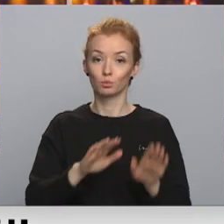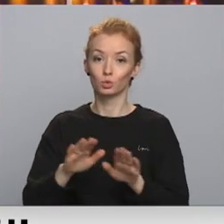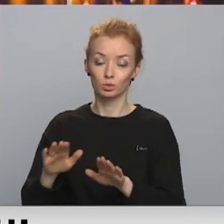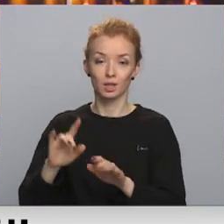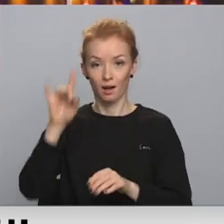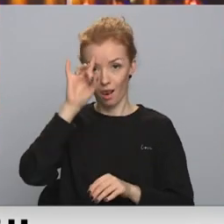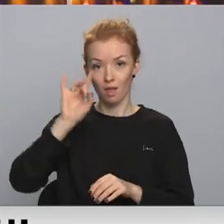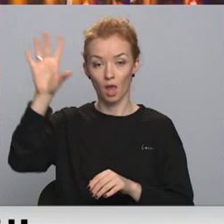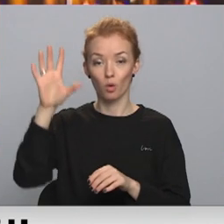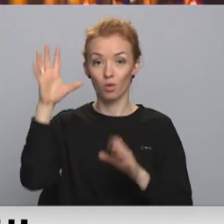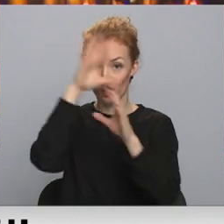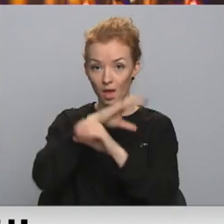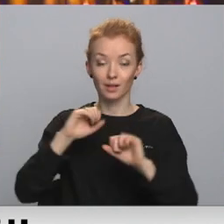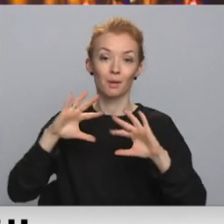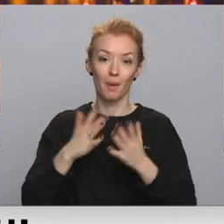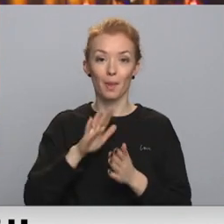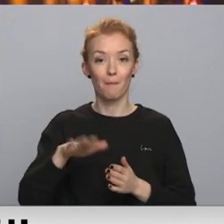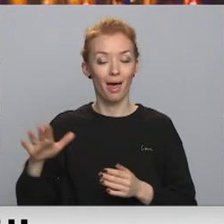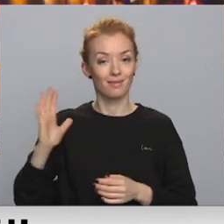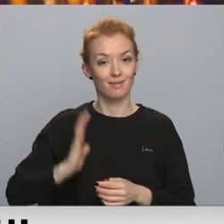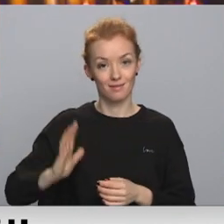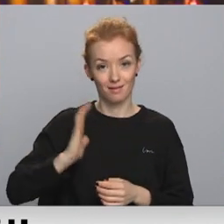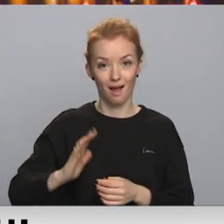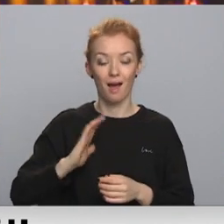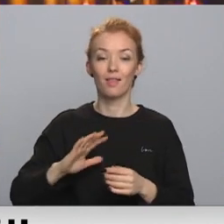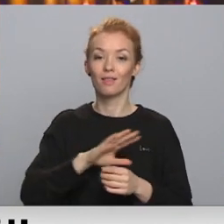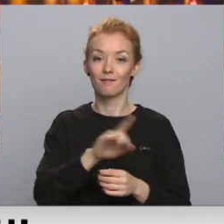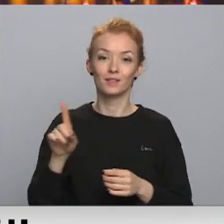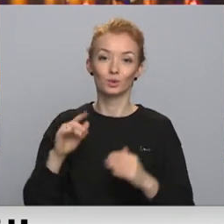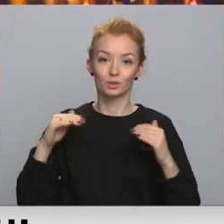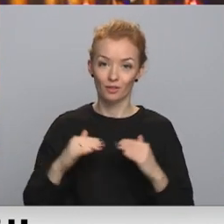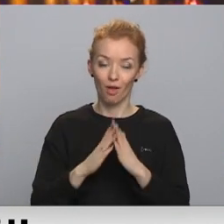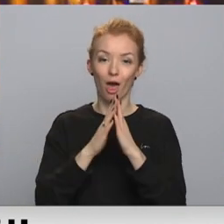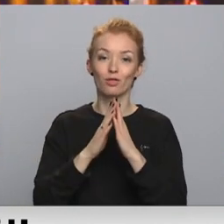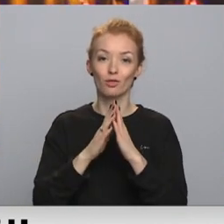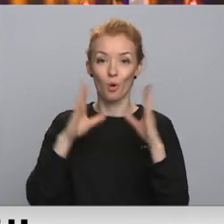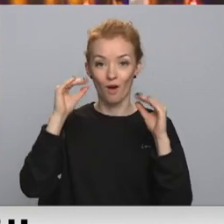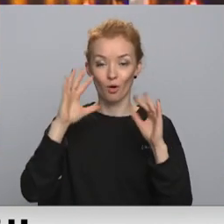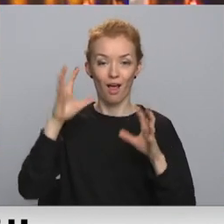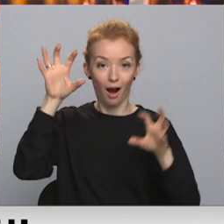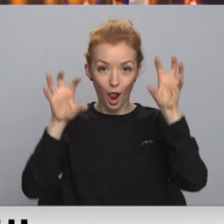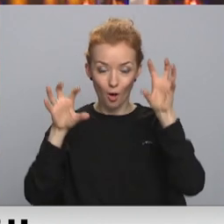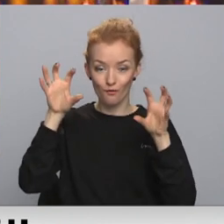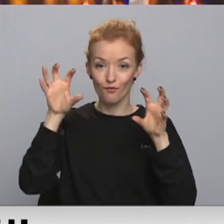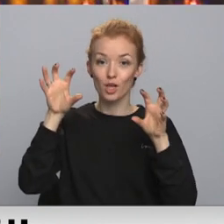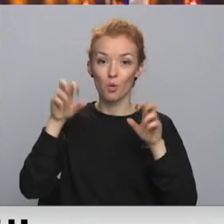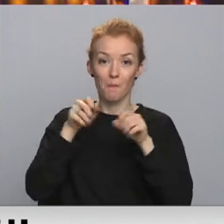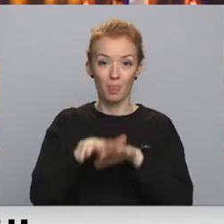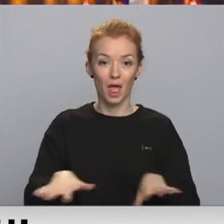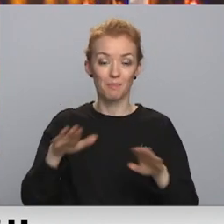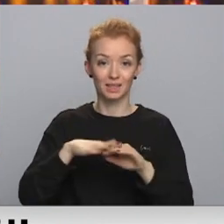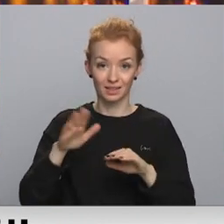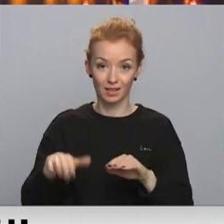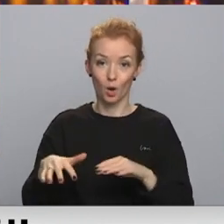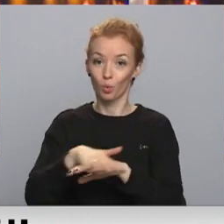leģendunakts, bet bērni visnepacietīgā gaida visu svēto vakaru jeb halovīnu. Pandēmijas ierobežojuma dēļ